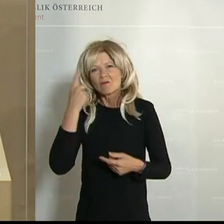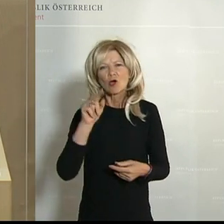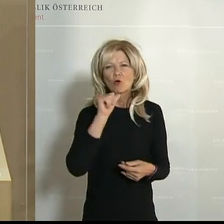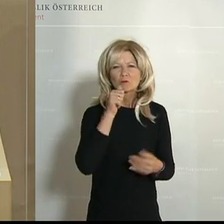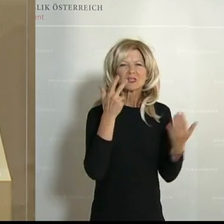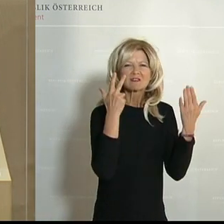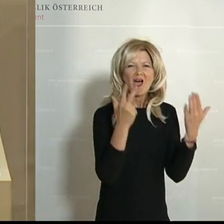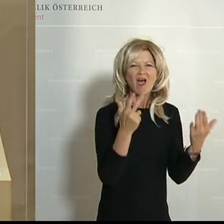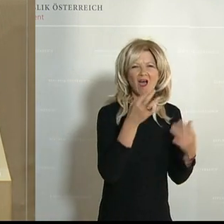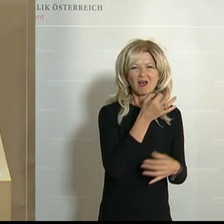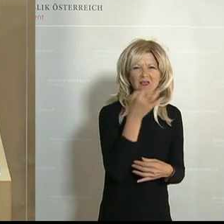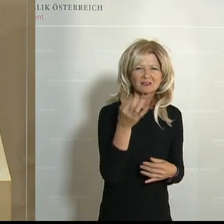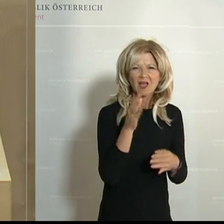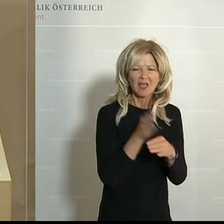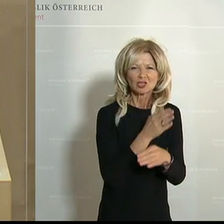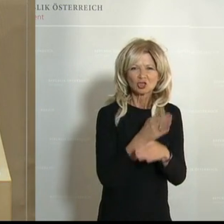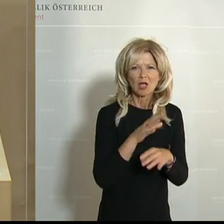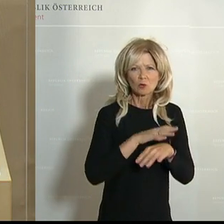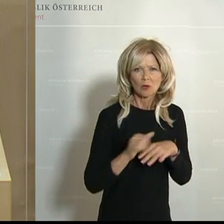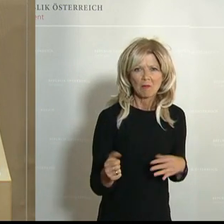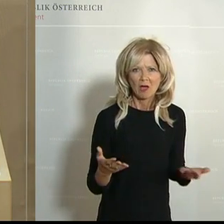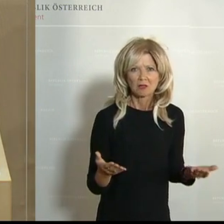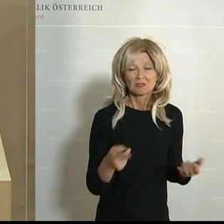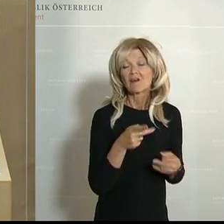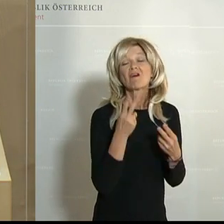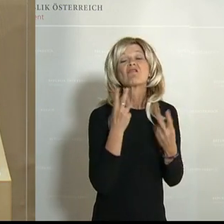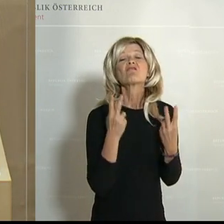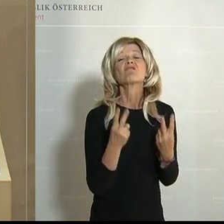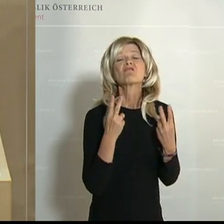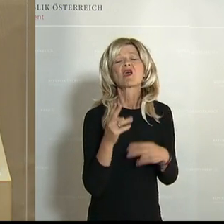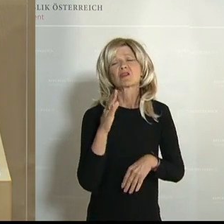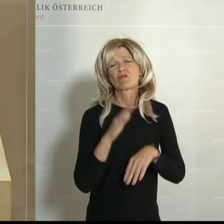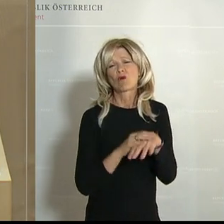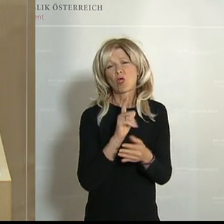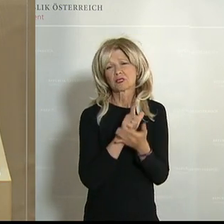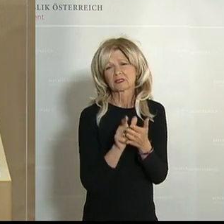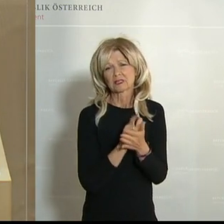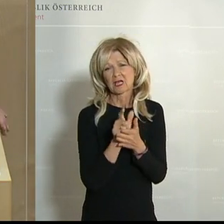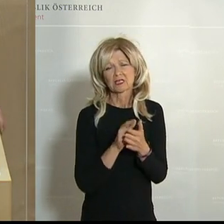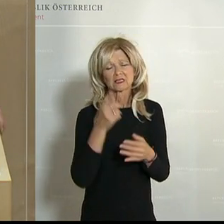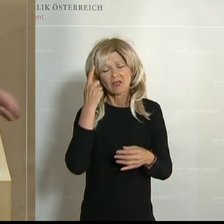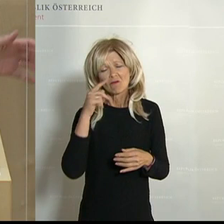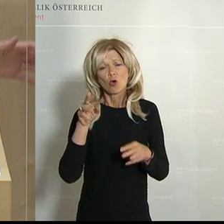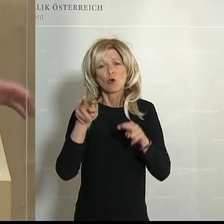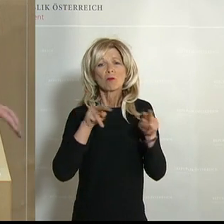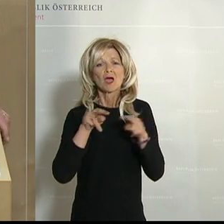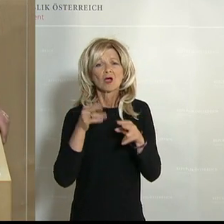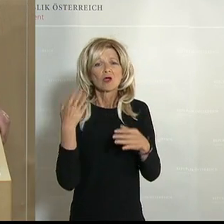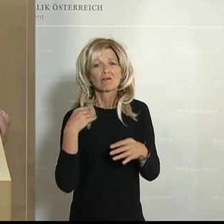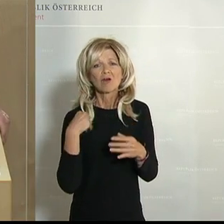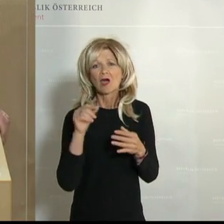entschieden? Acht Tage eine lange Zeit, eine wertvolle Zeit. Warum hat die Regierung einfach nur zugesehen oder